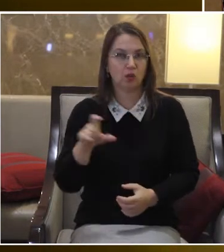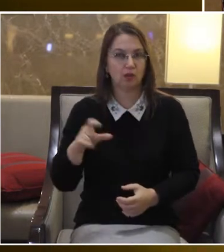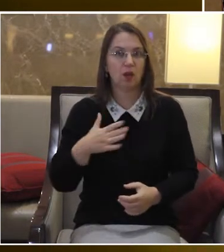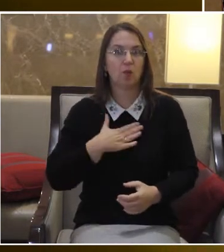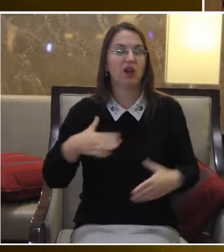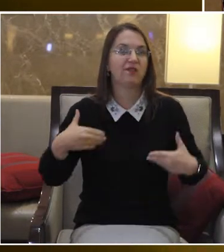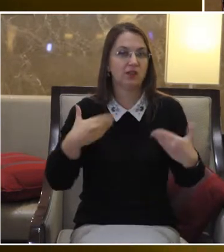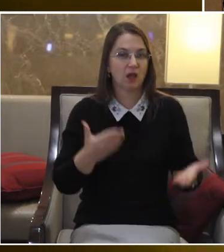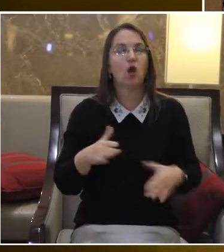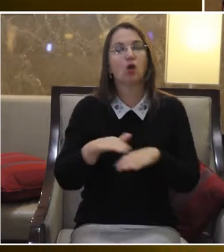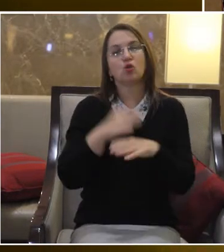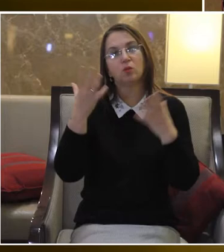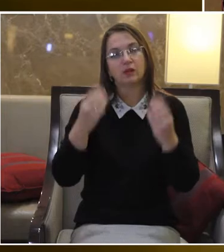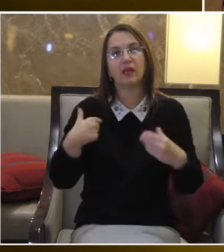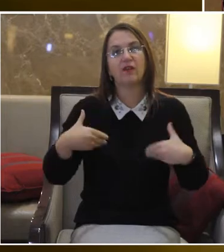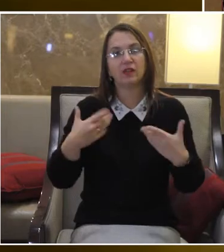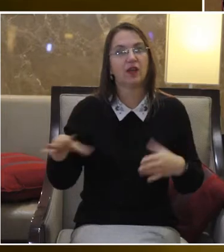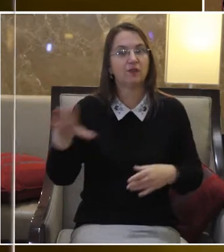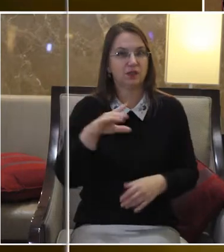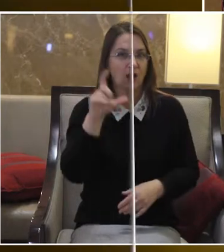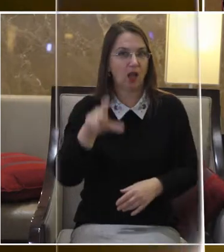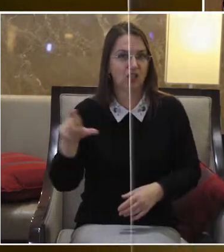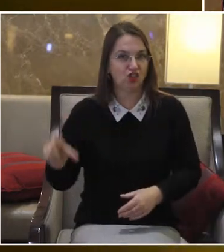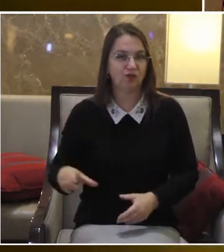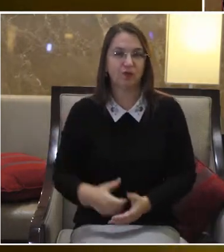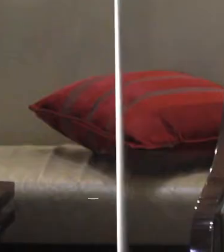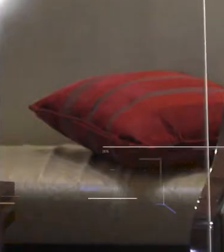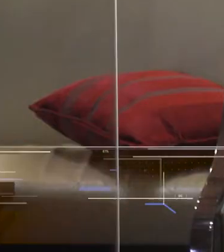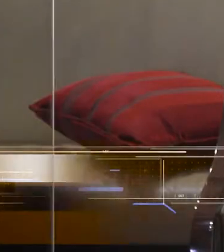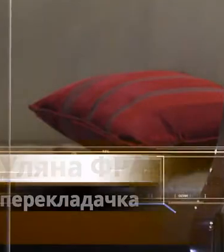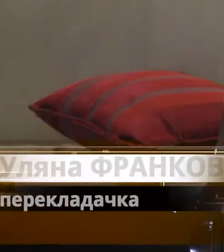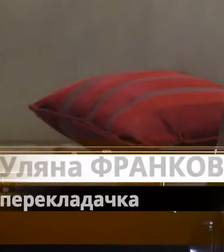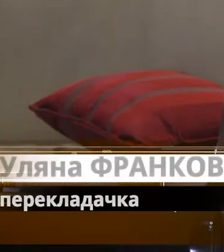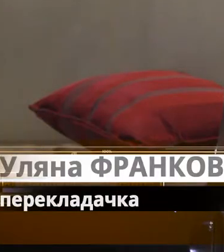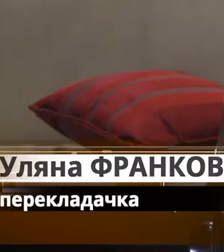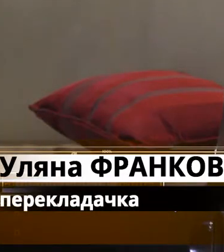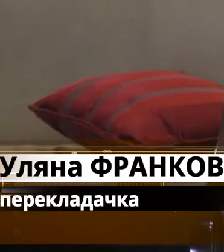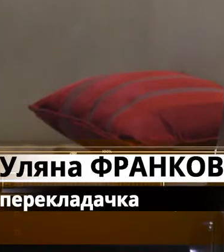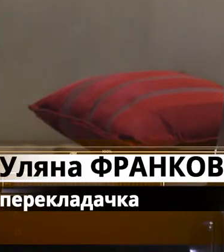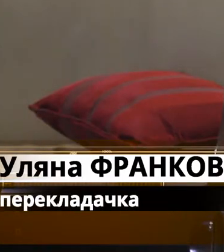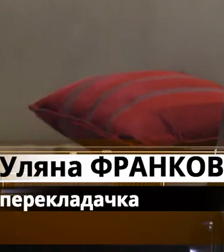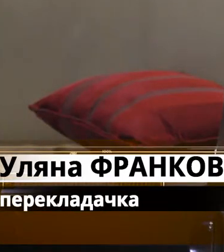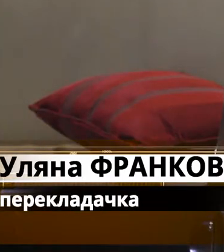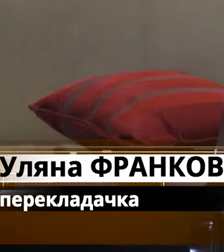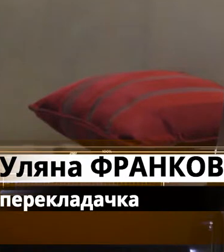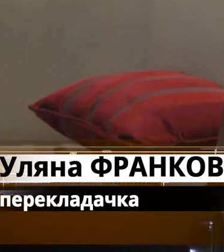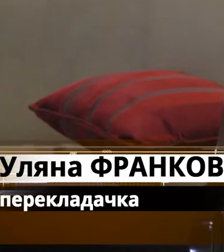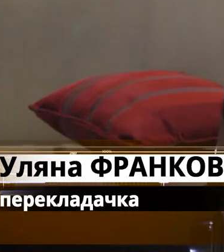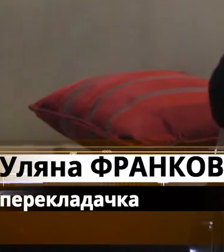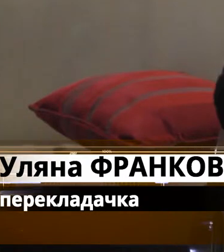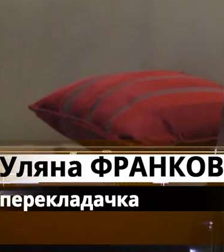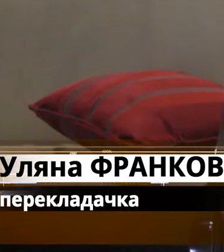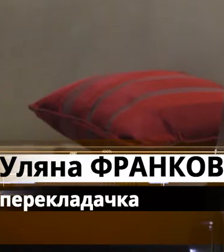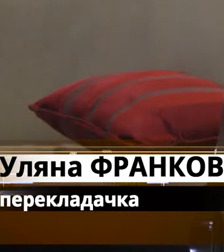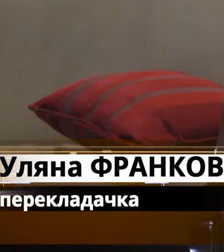вітання, Ігоре Доброго дня, я вітаю всіх наших глядачів Скажіть, будь ласка, чи зафіксовано в якомусь законі